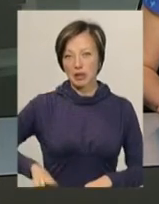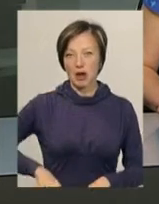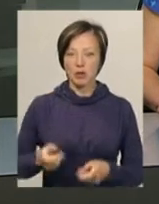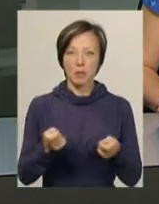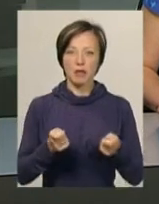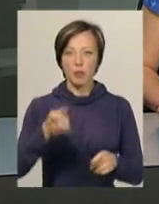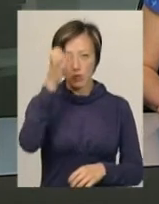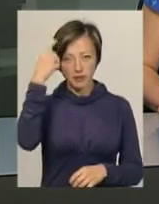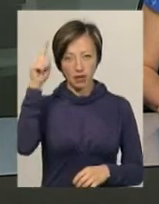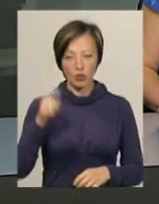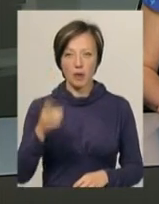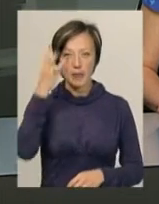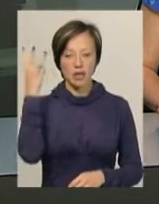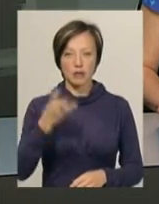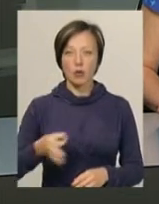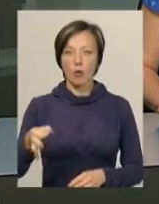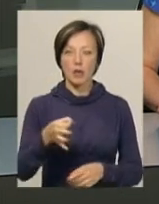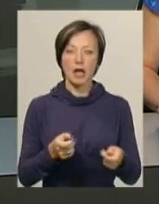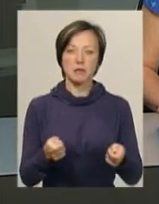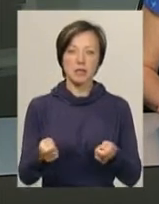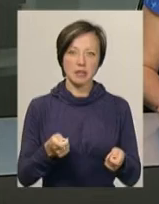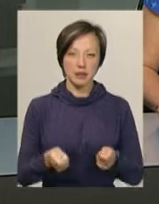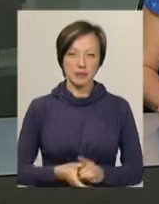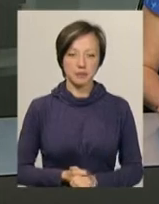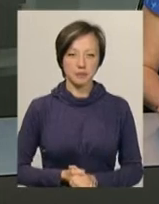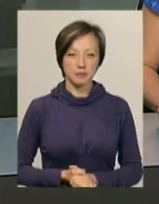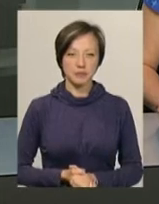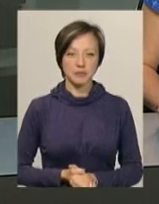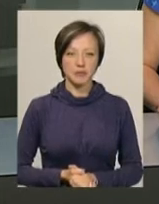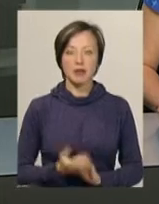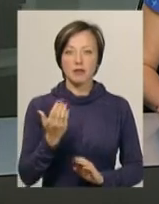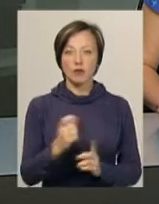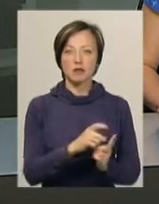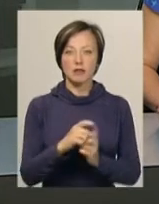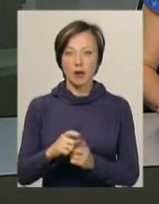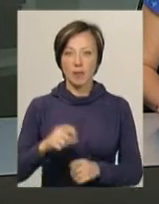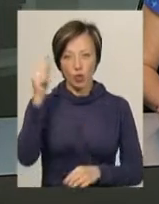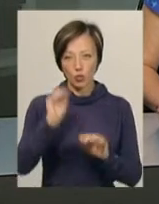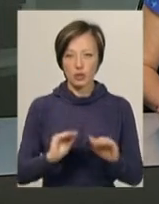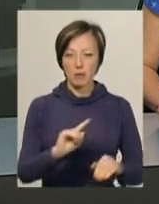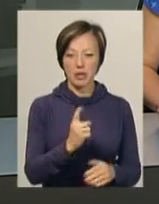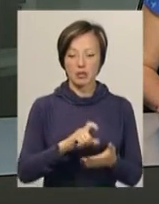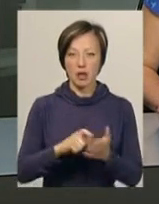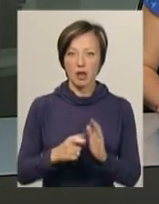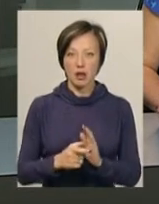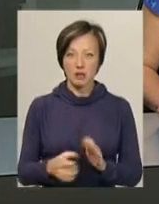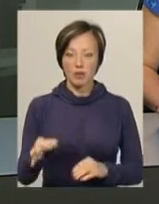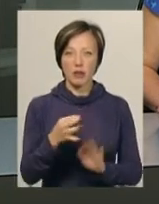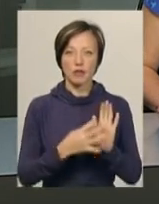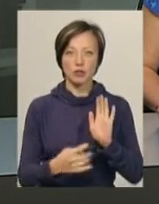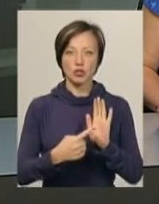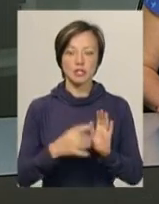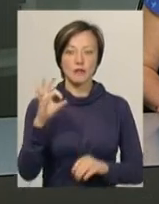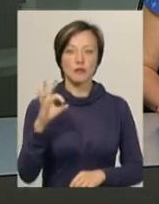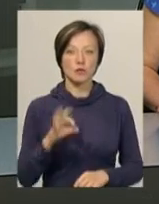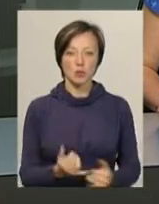Департаменту освіти та науки Хмельницької облдержадміністрації Олег Фасоля. За його словами, учні перших класів Хмельниччини на 96